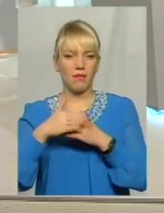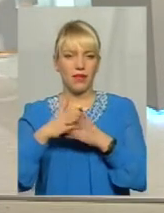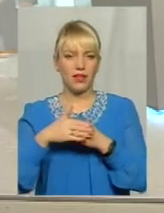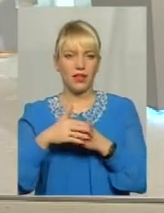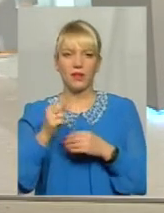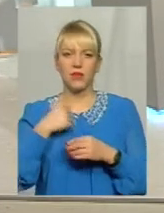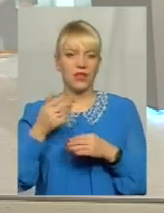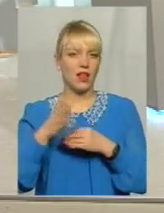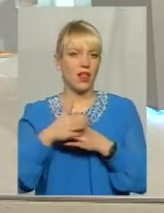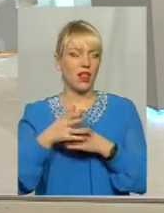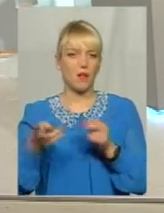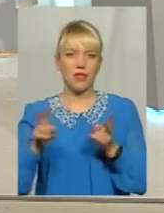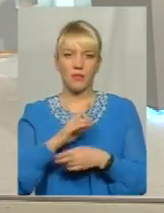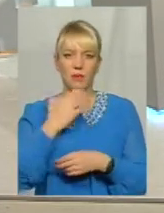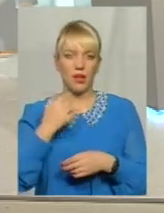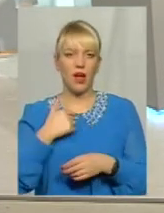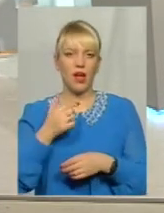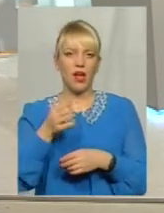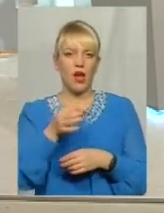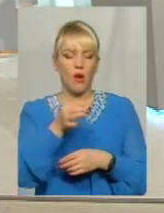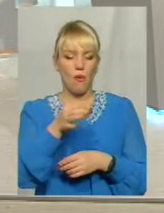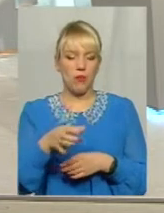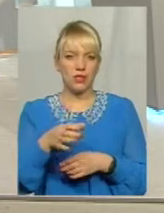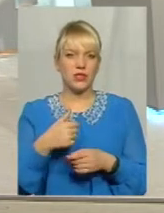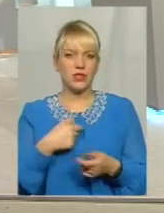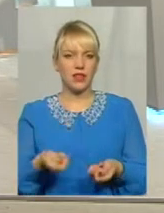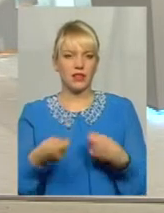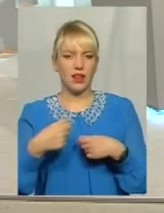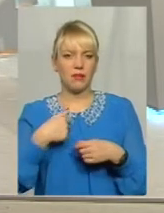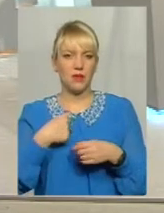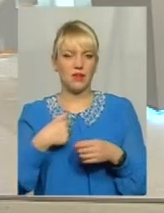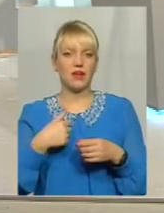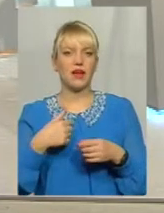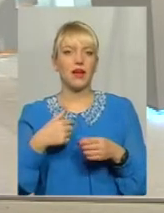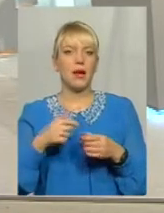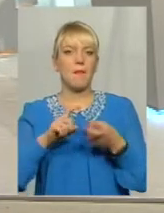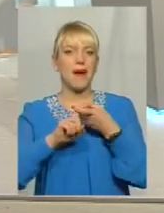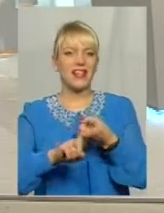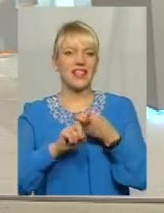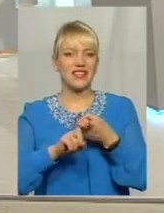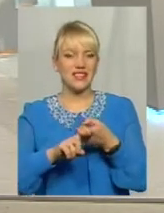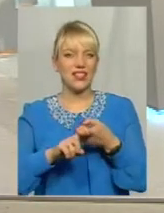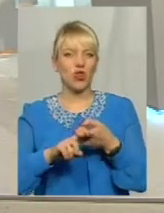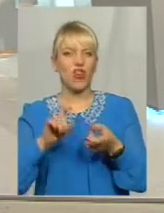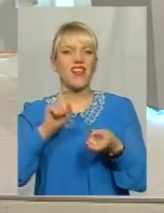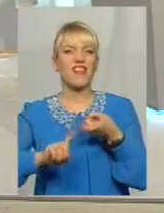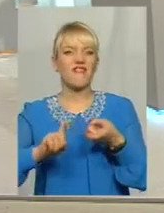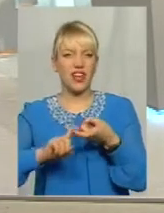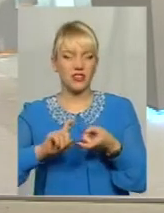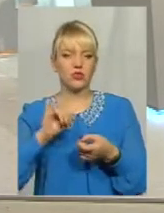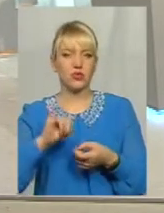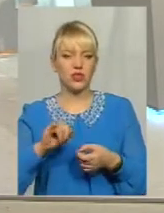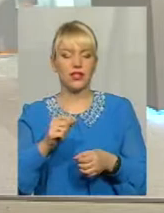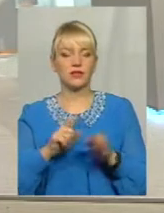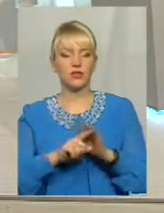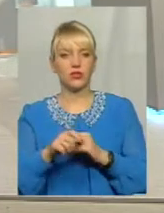Операція пройшла неудачно Занесли мені бактерицидну інфекцію в організ Ще значало зробили